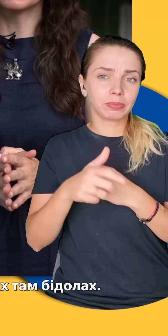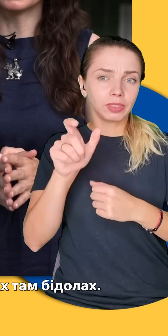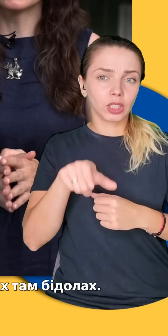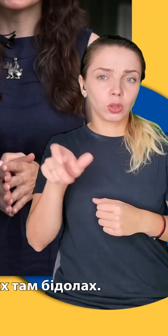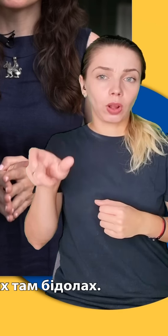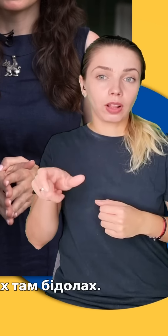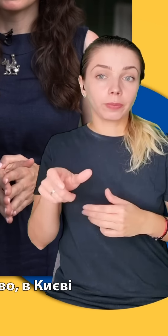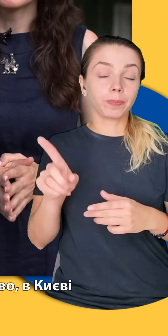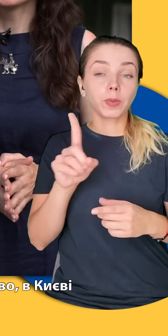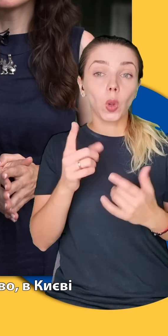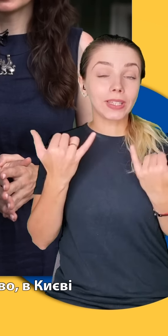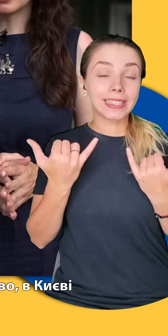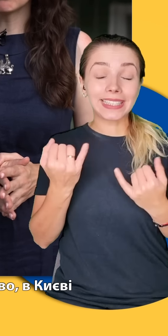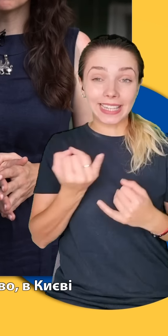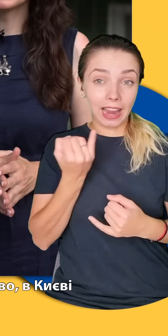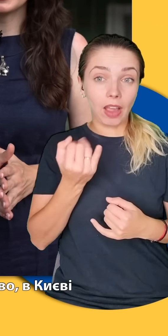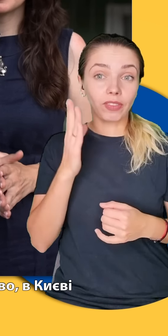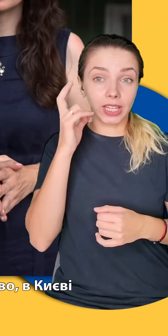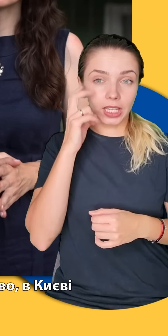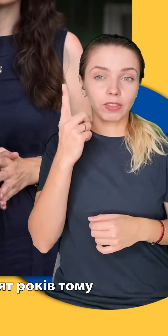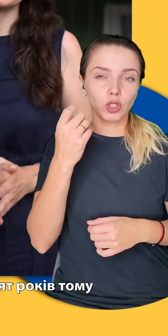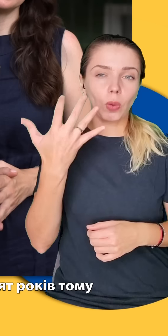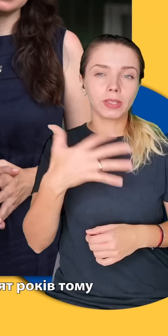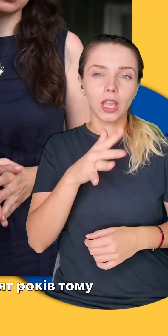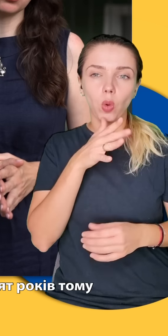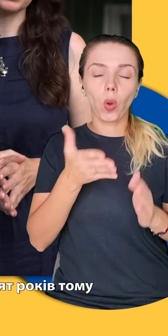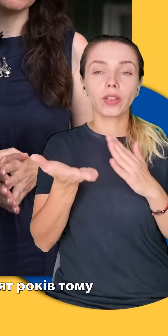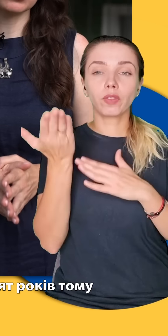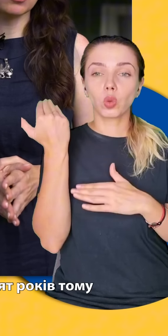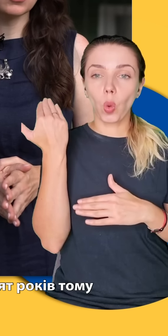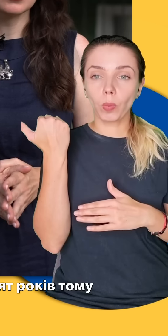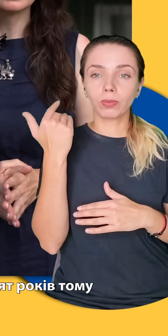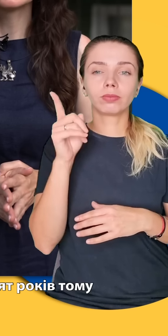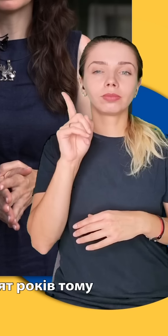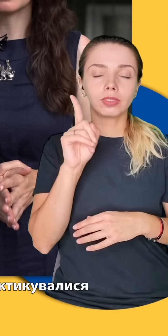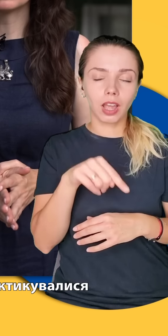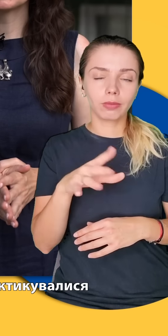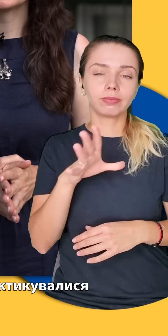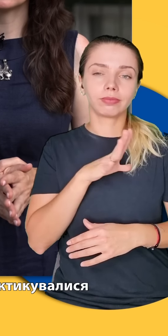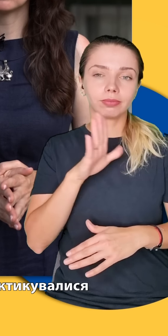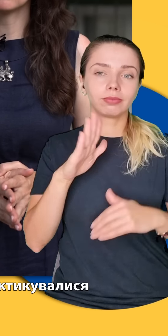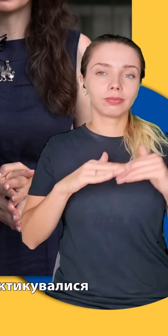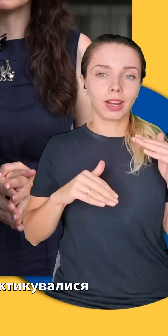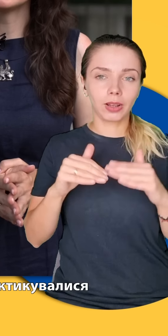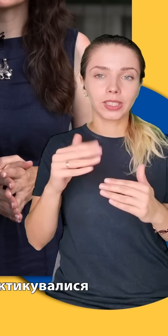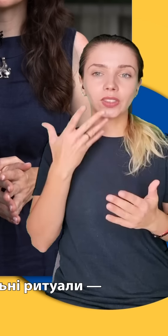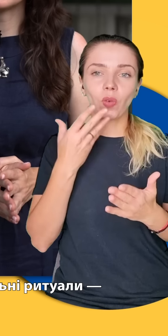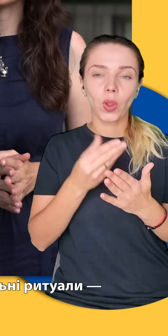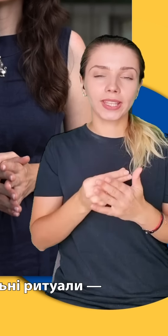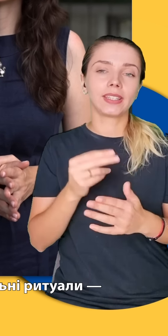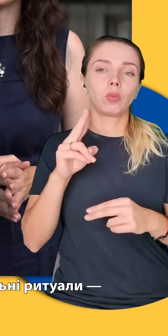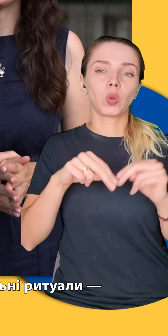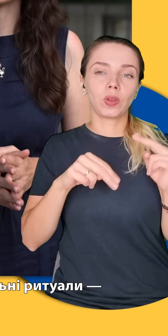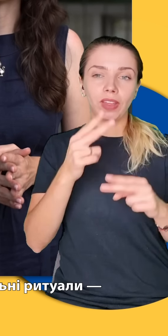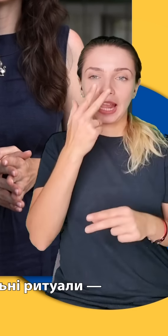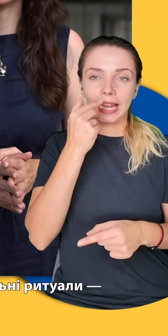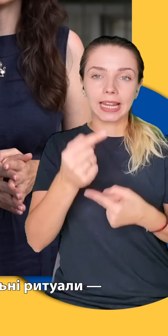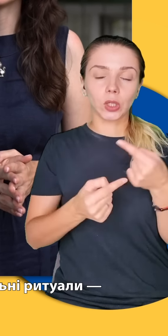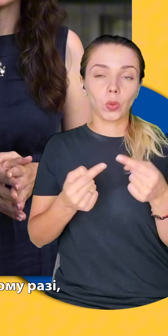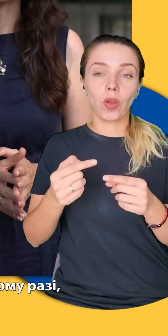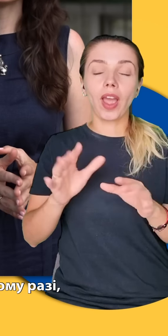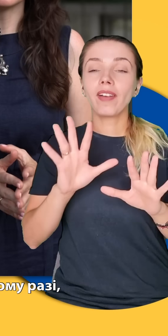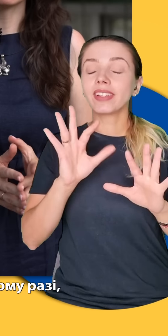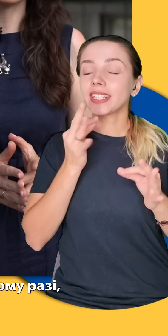бідола. Що цікаво, в Києві 150 років тому також практикувалися свої будівельні